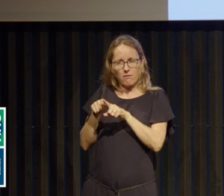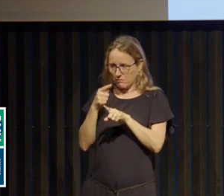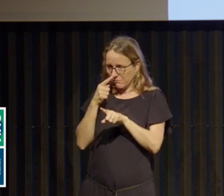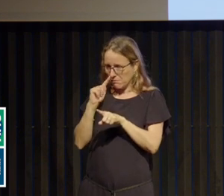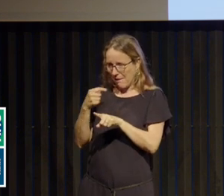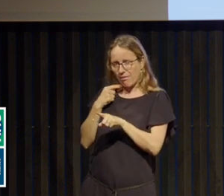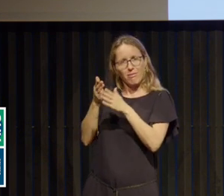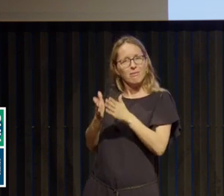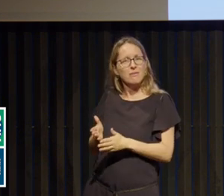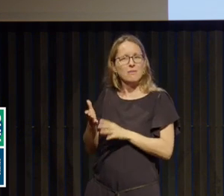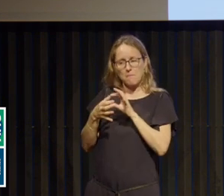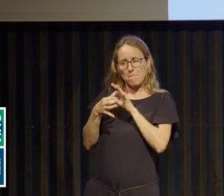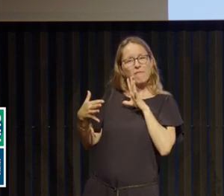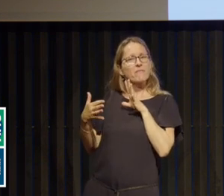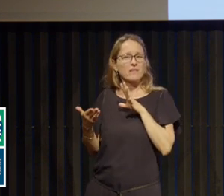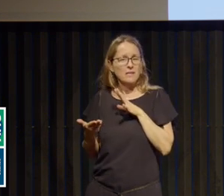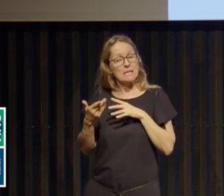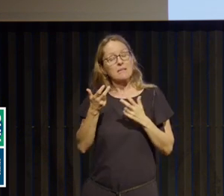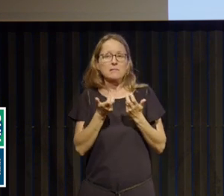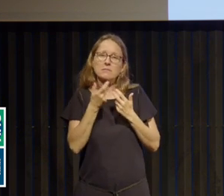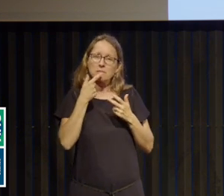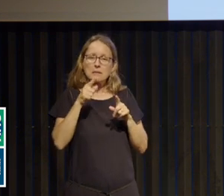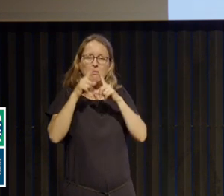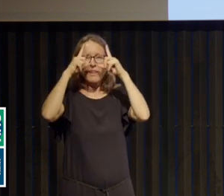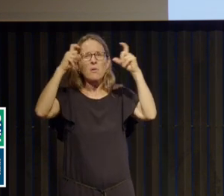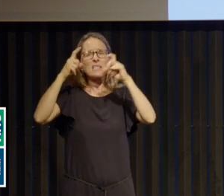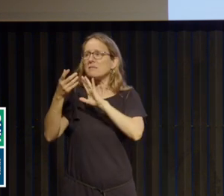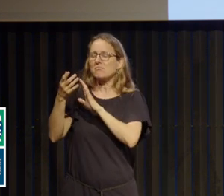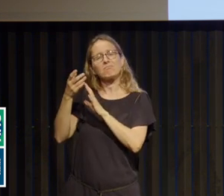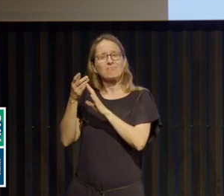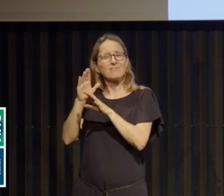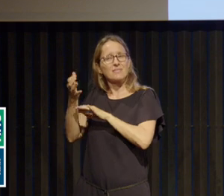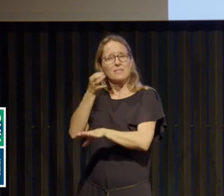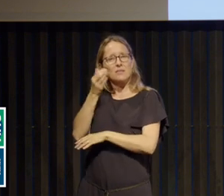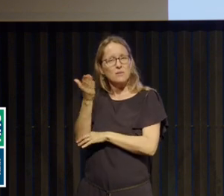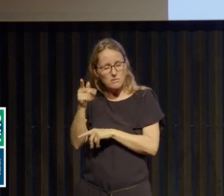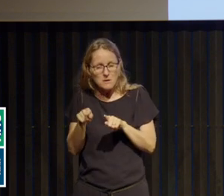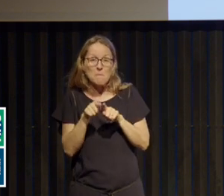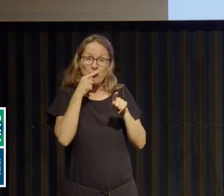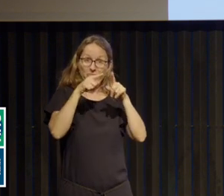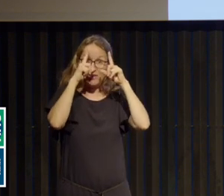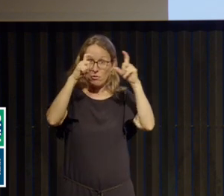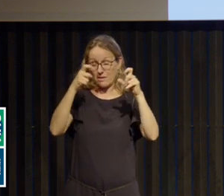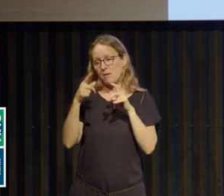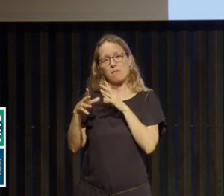rejoindre les théories qui nous disent que c'est quand même une maladie de la dépendance. Je pense en particulier aux théories de Philippe Jamais.